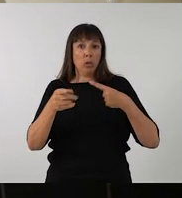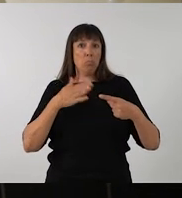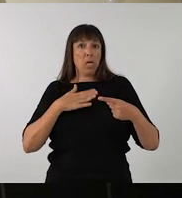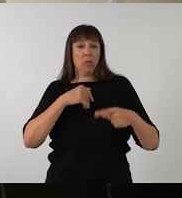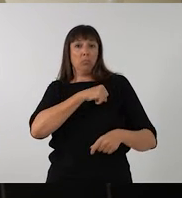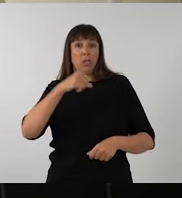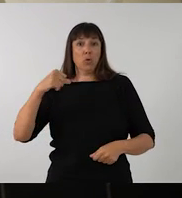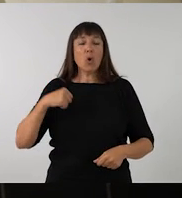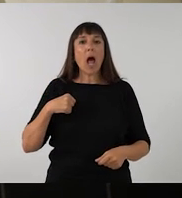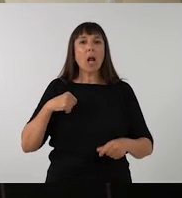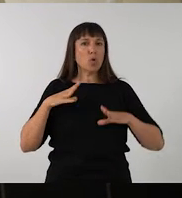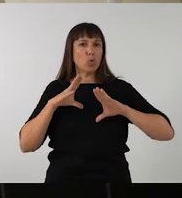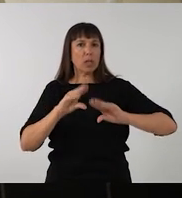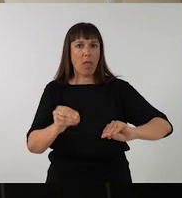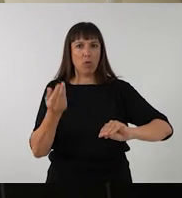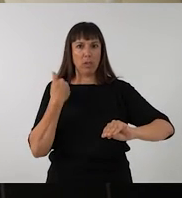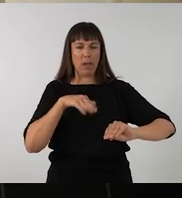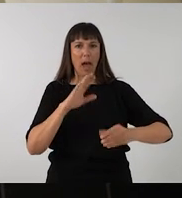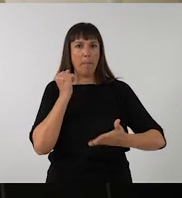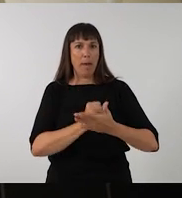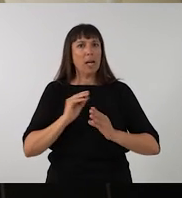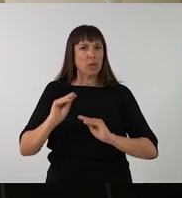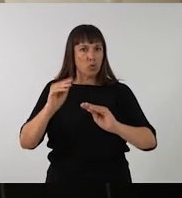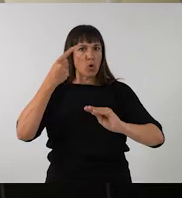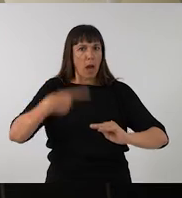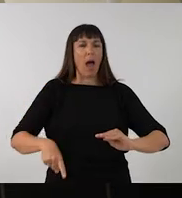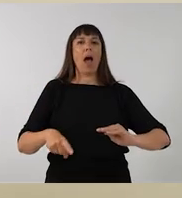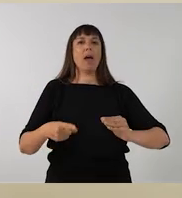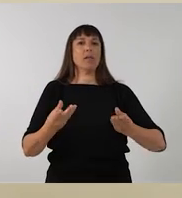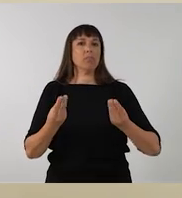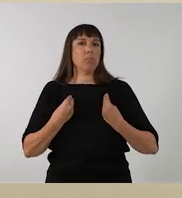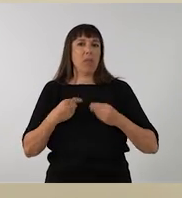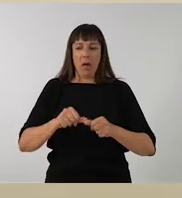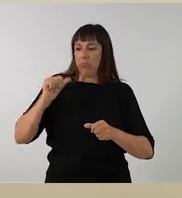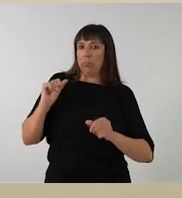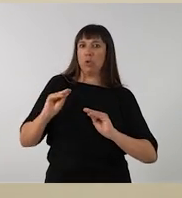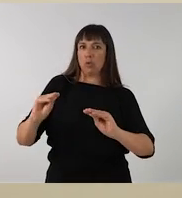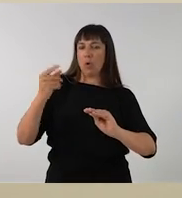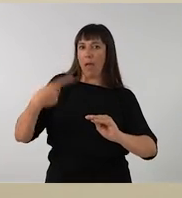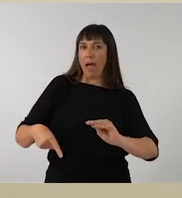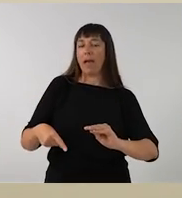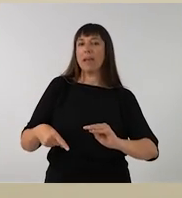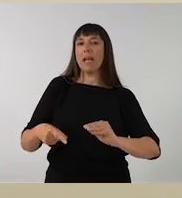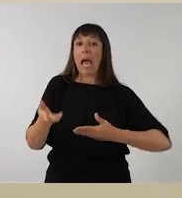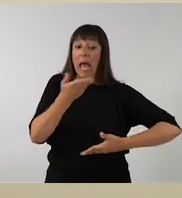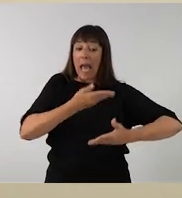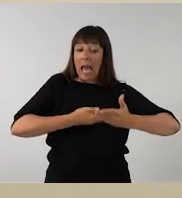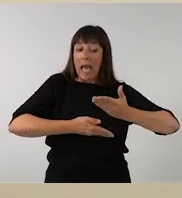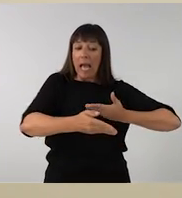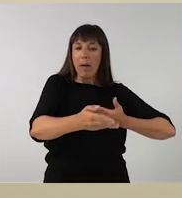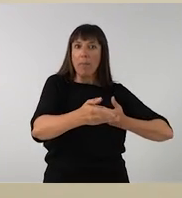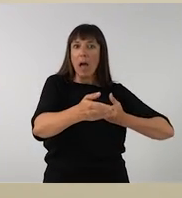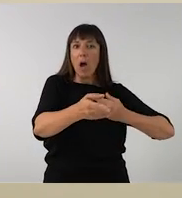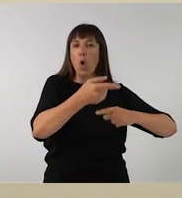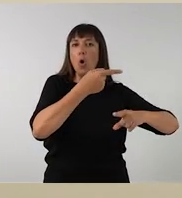objectes seus personals, per tant usats, que tenen el seu rastre, que estan vinculats a les seves vivències i a la seva biografia, els